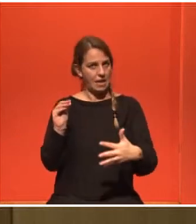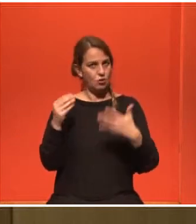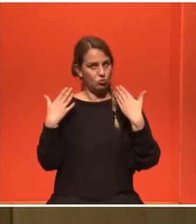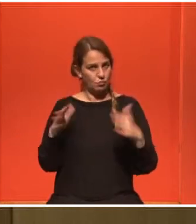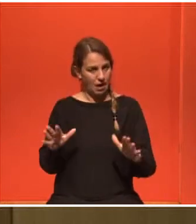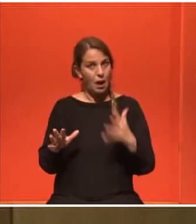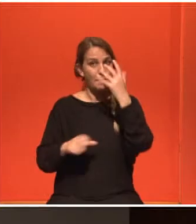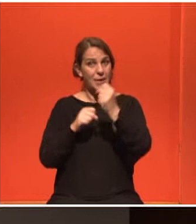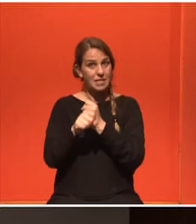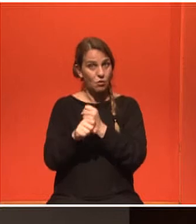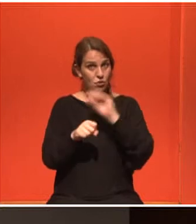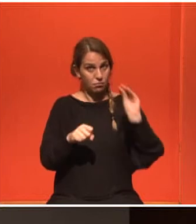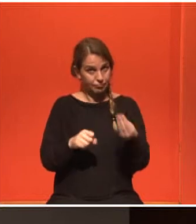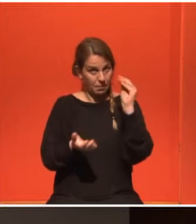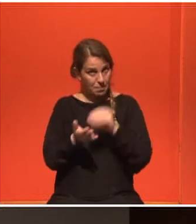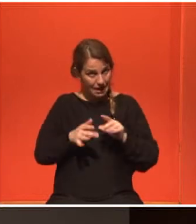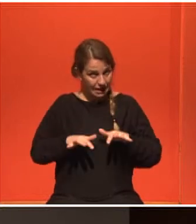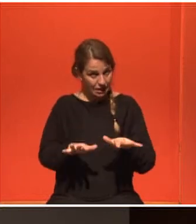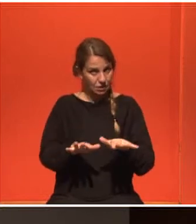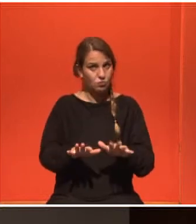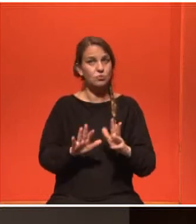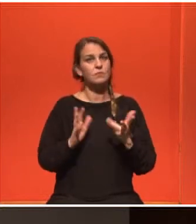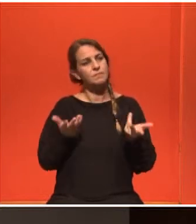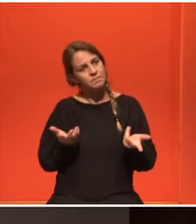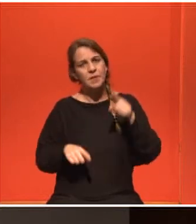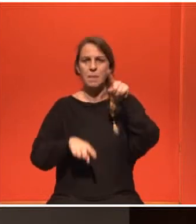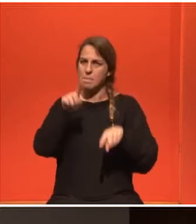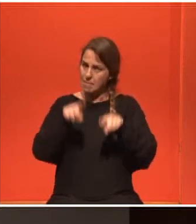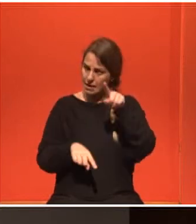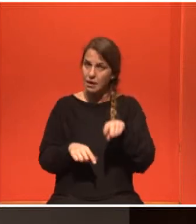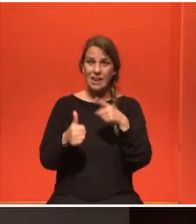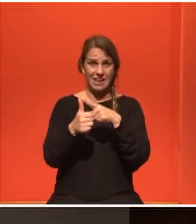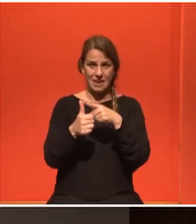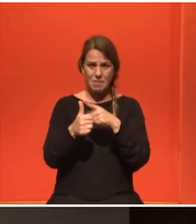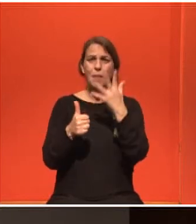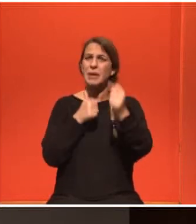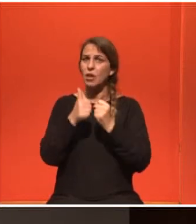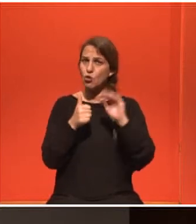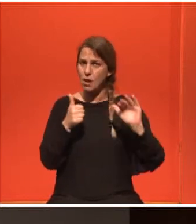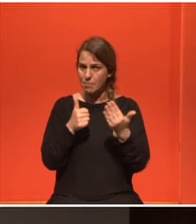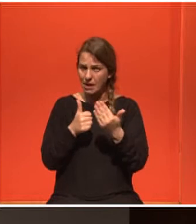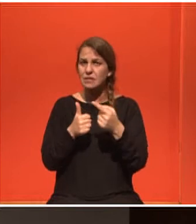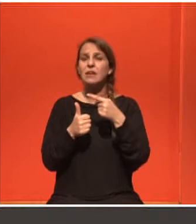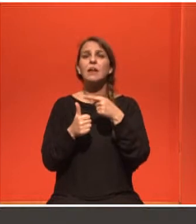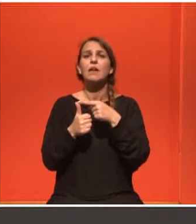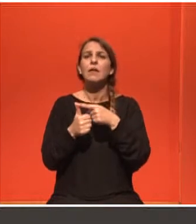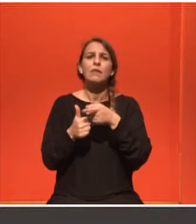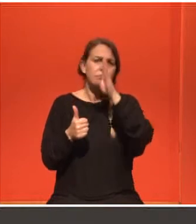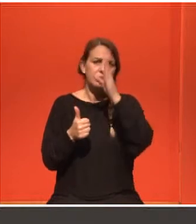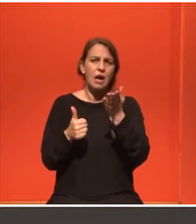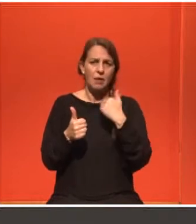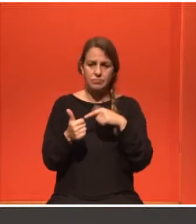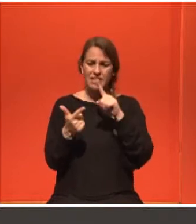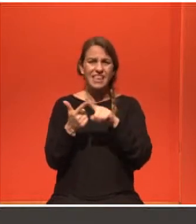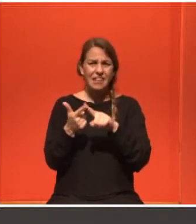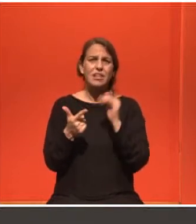Εννοείται στα περιστατικά στα οποία παρουσιάσαμε. Ναι, Η μία έχει περάσει την πενταετία, η άλλη δεν έχει περάσει την πενταετία, αλλά είναι ελεύθερινός.